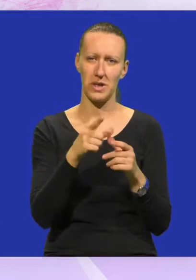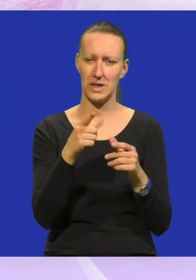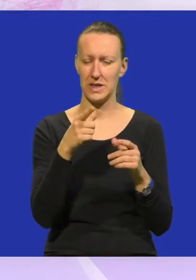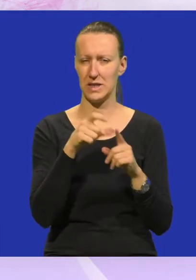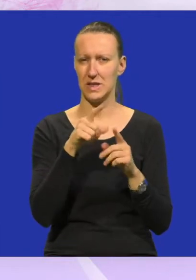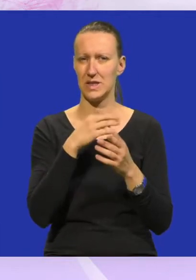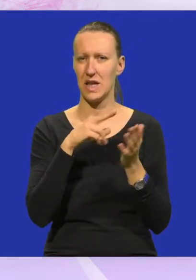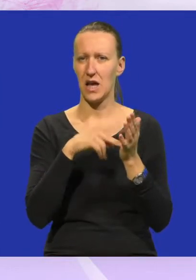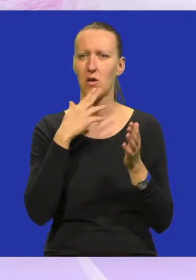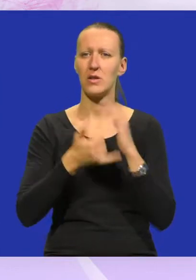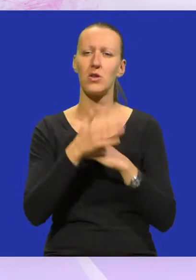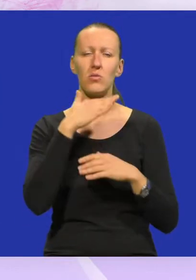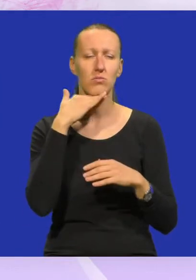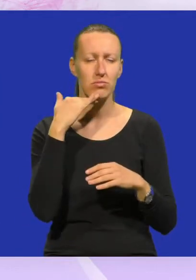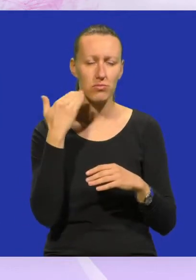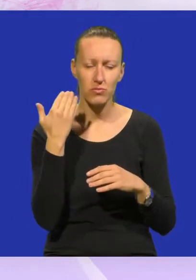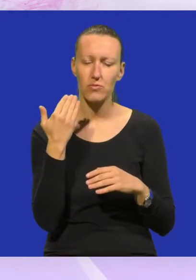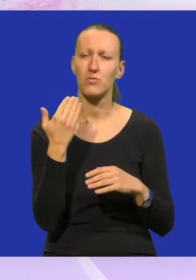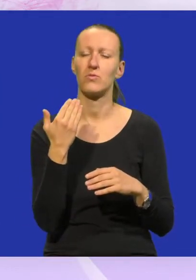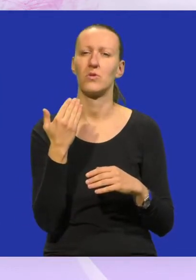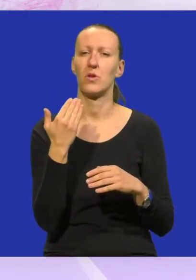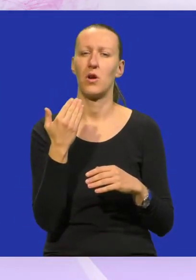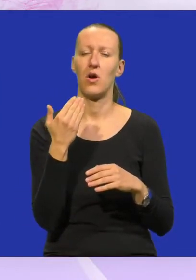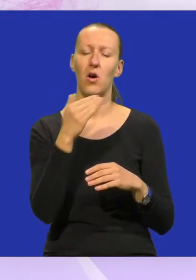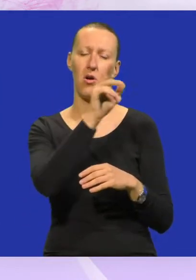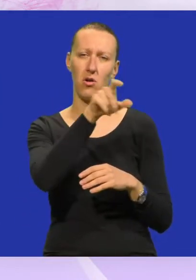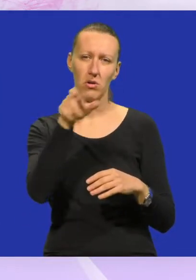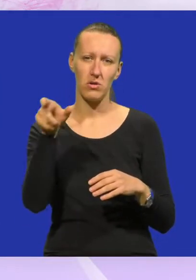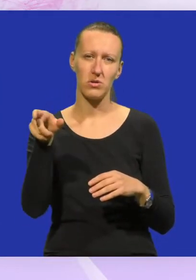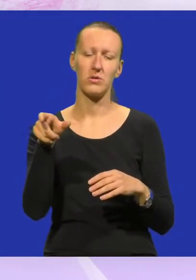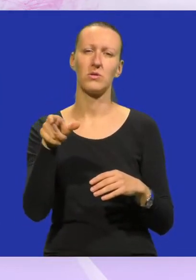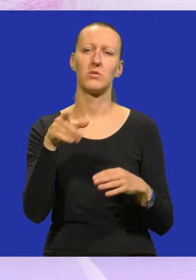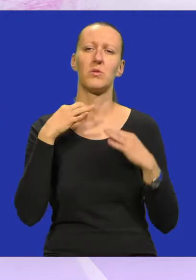dizajna, iz koje je izašlo jako, jako puno učenika,